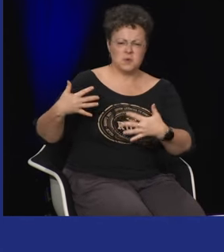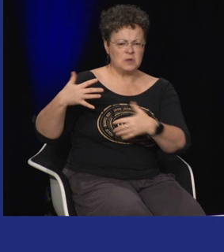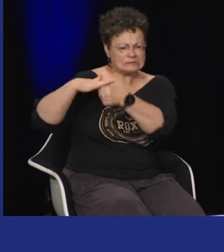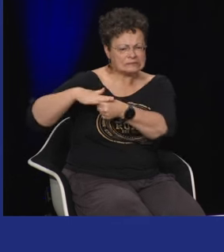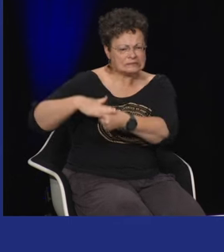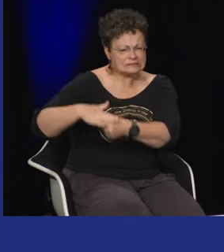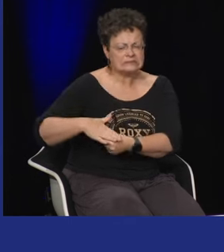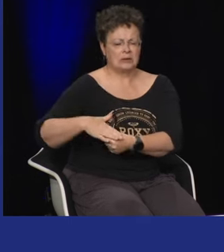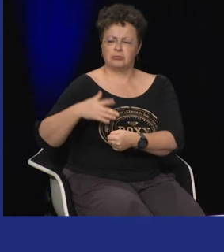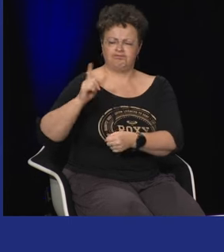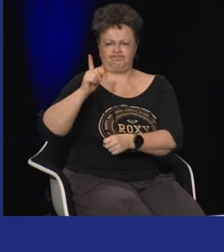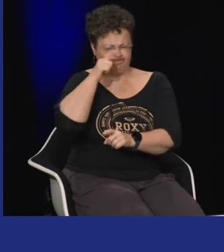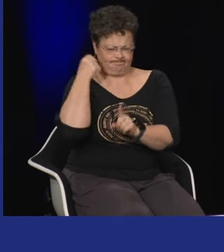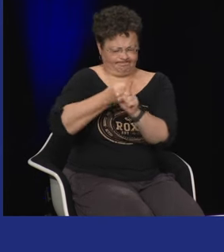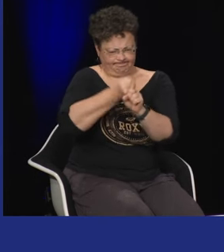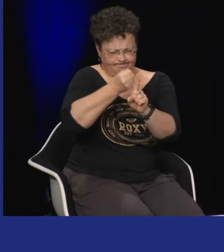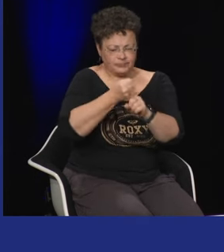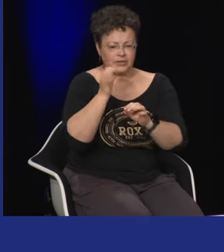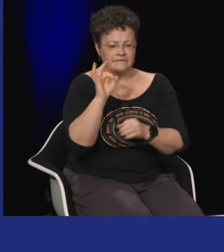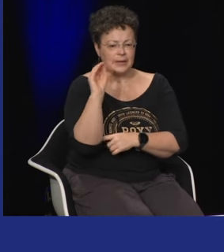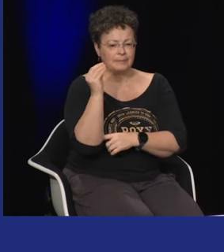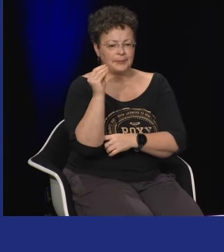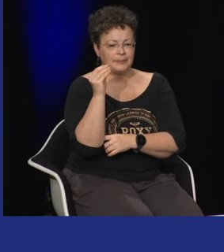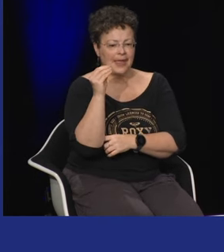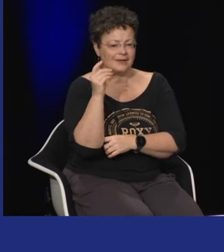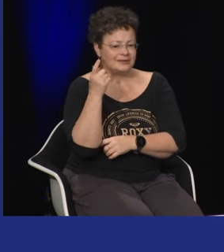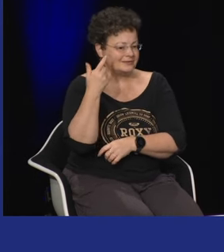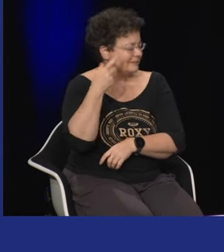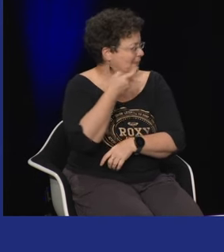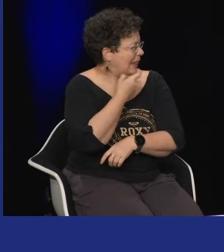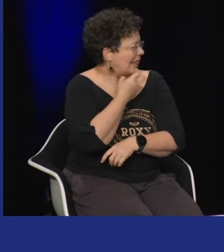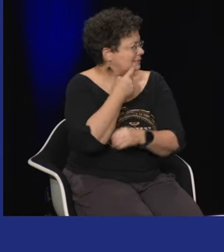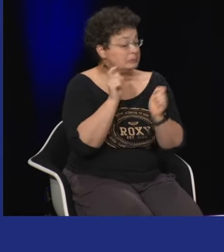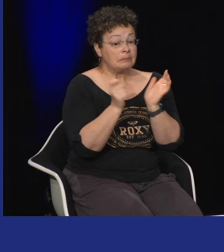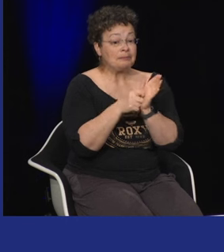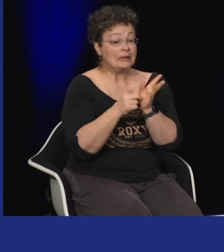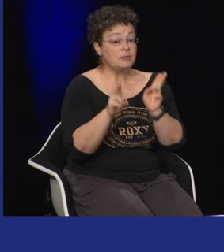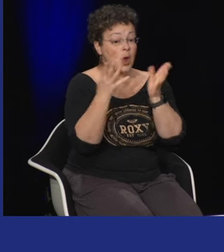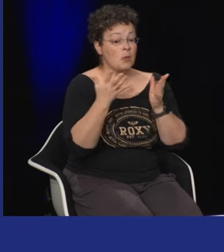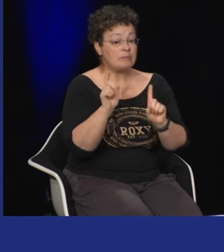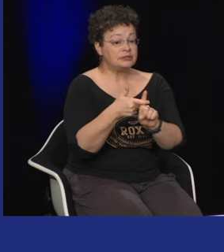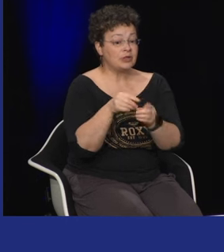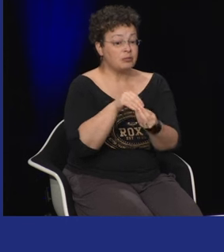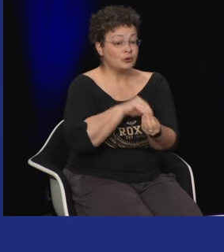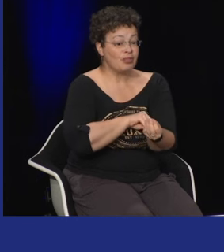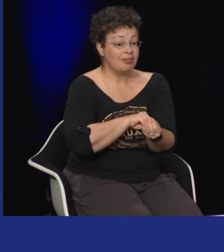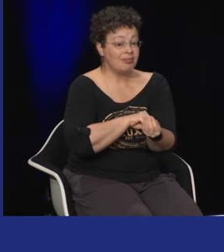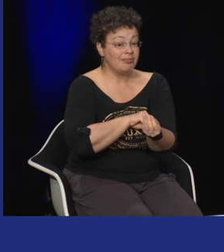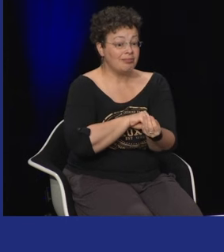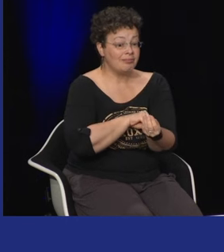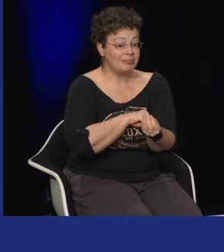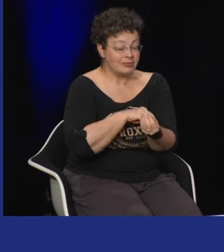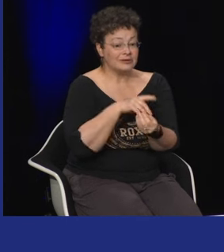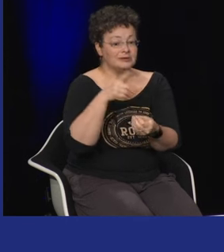il s'est beaucoup interrogé sur les situations de discrimination il a voulu militer et notamment c'était la période